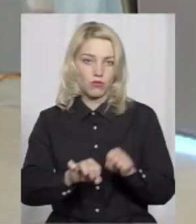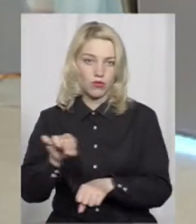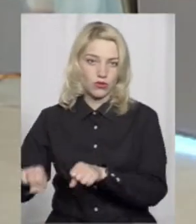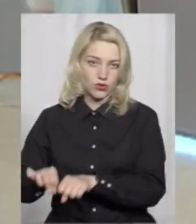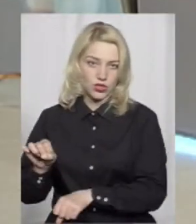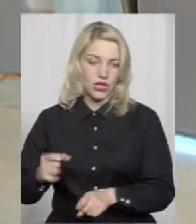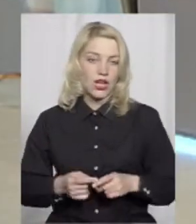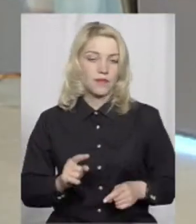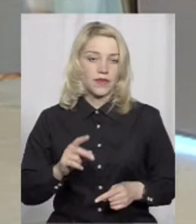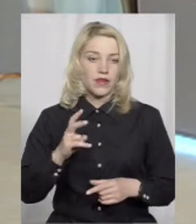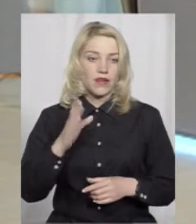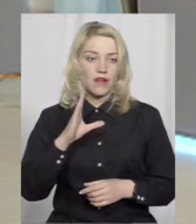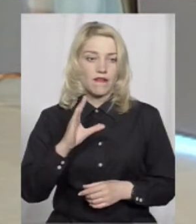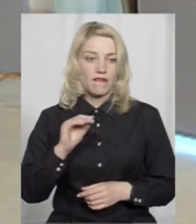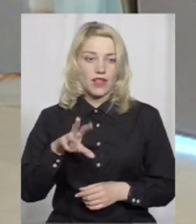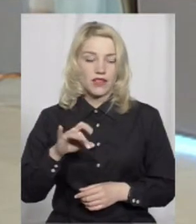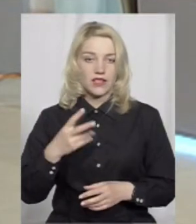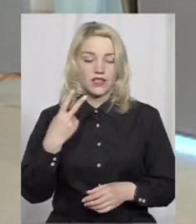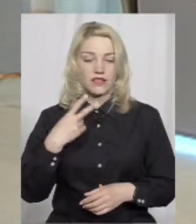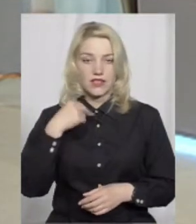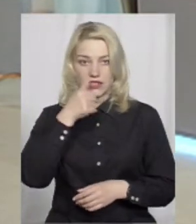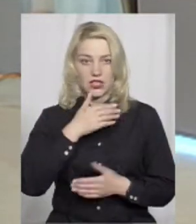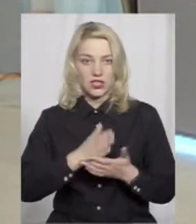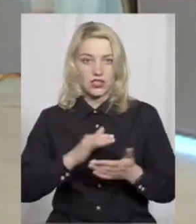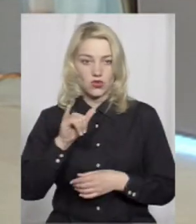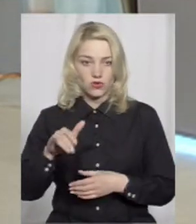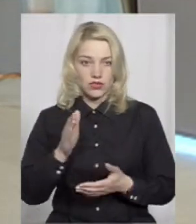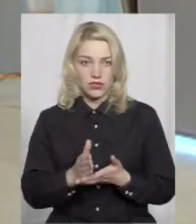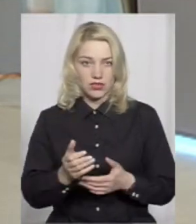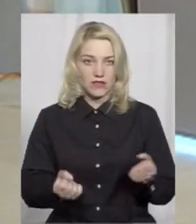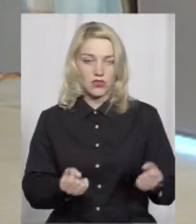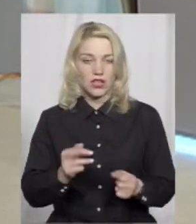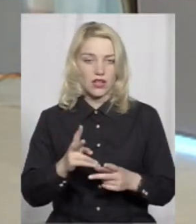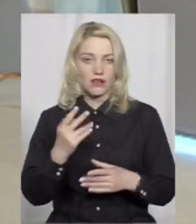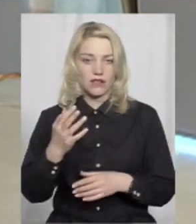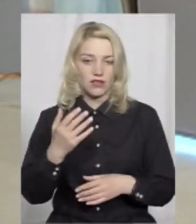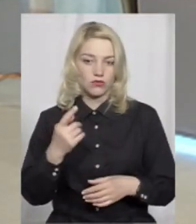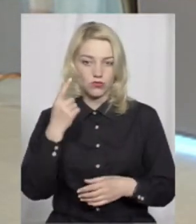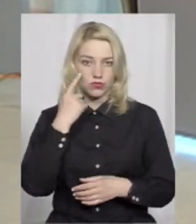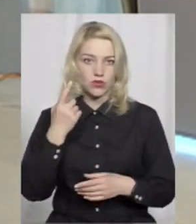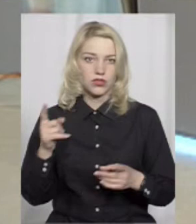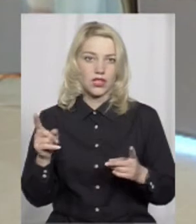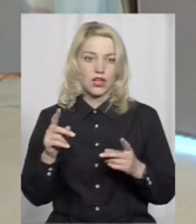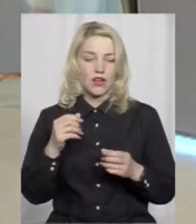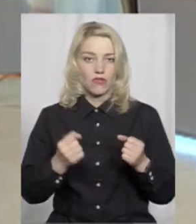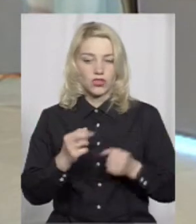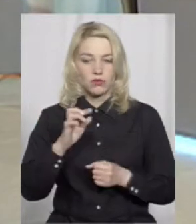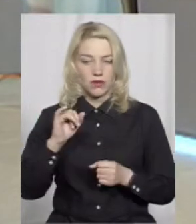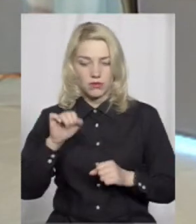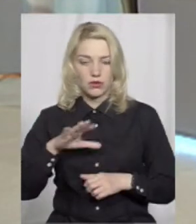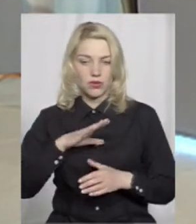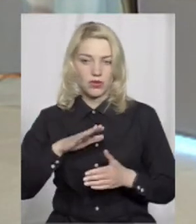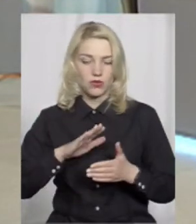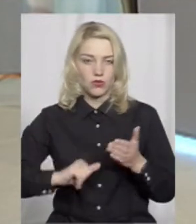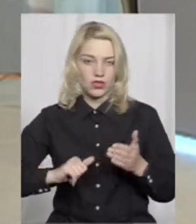Зрозуміло. Володимир, ви як водій з 20-річним стажем, якщо не помиляюся. Як ви гадаєте, водій міг би уникнути на